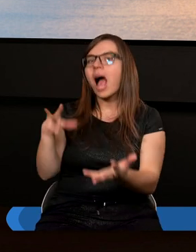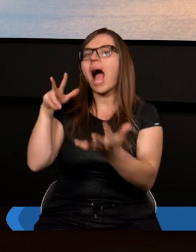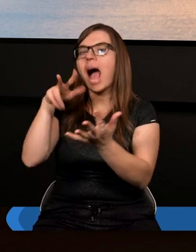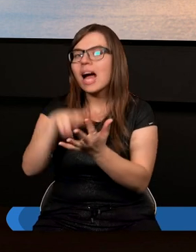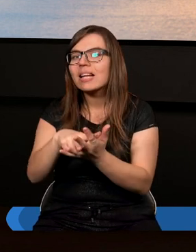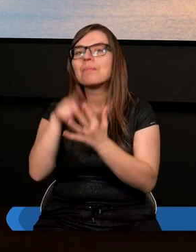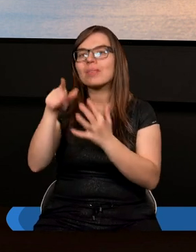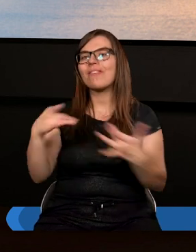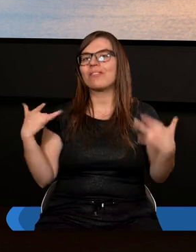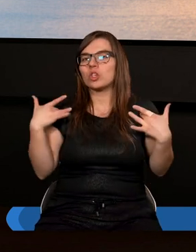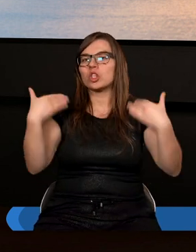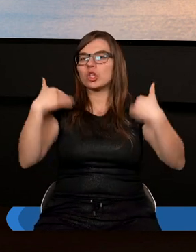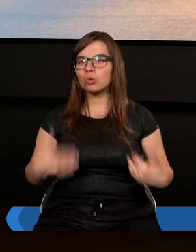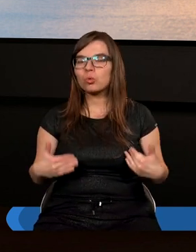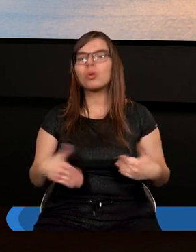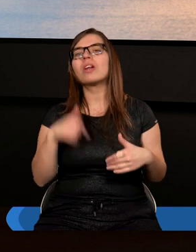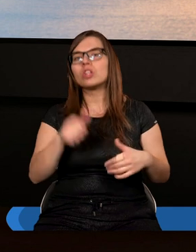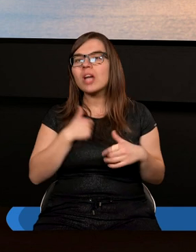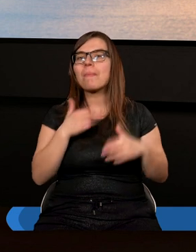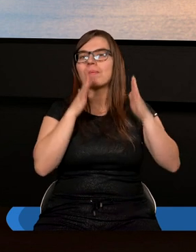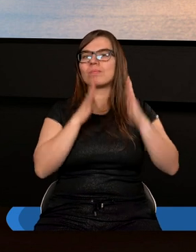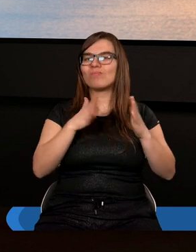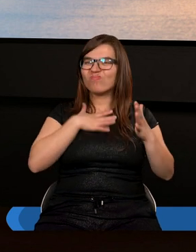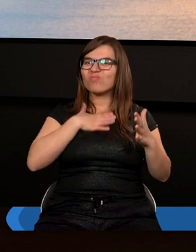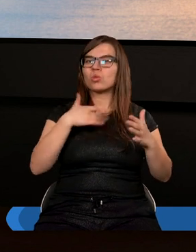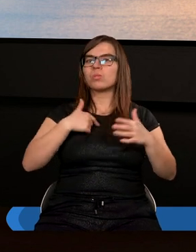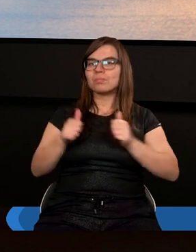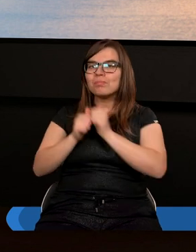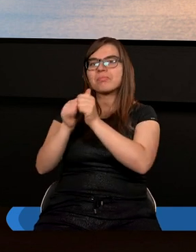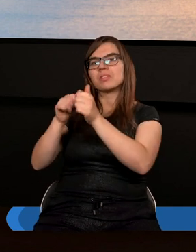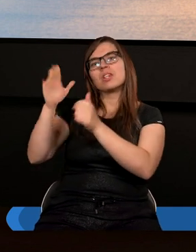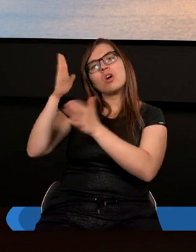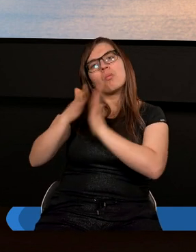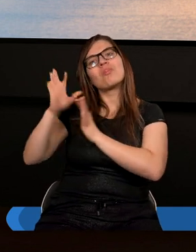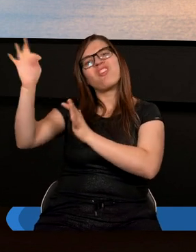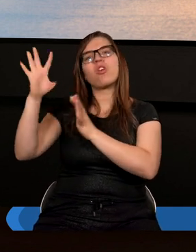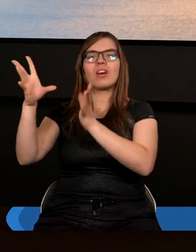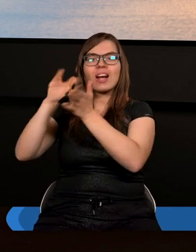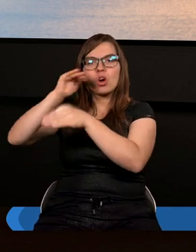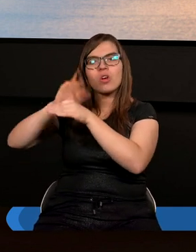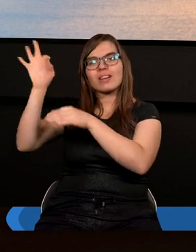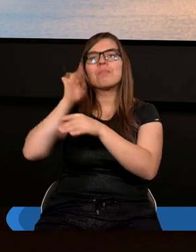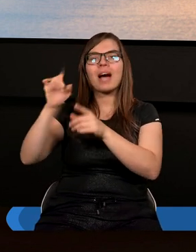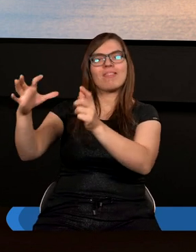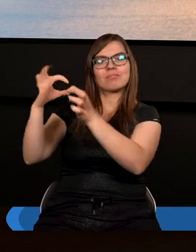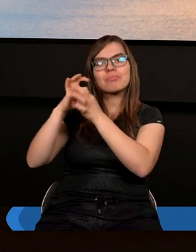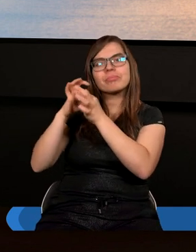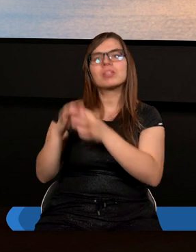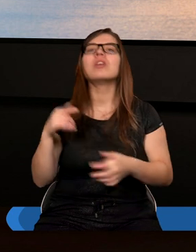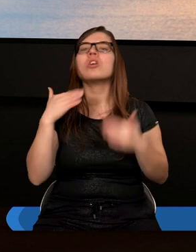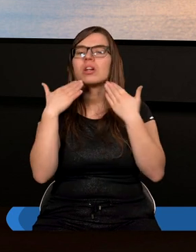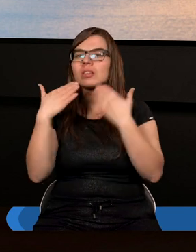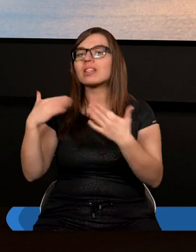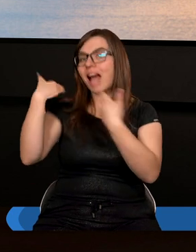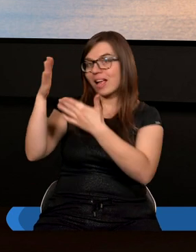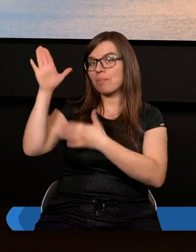swoim życiu w taki sposób, że chcemy podporządkować nasze życie tej prawdzie, to wtedy dajemy naprawdę Panu